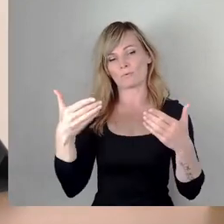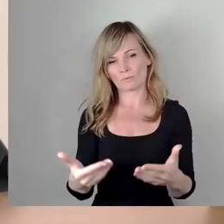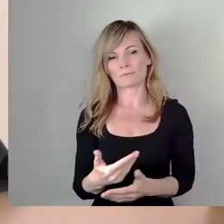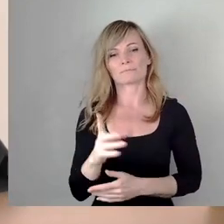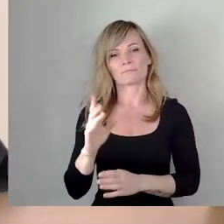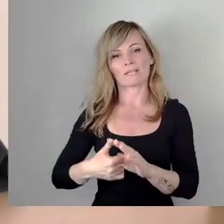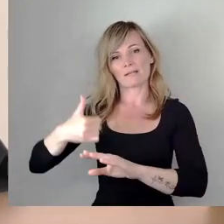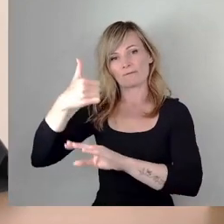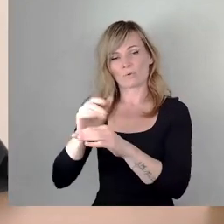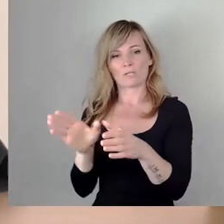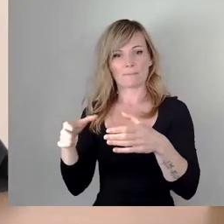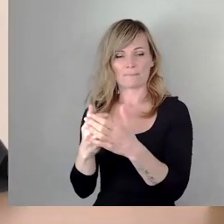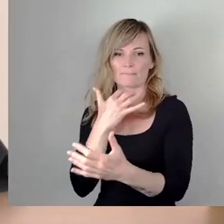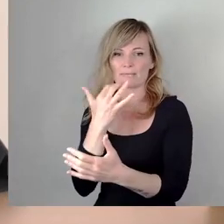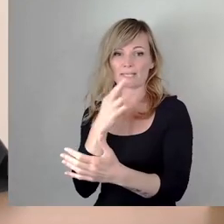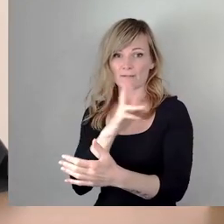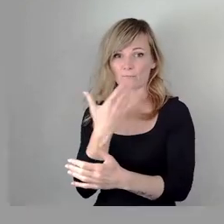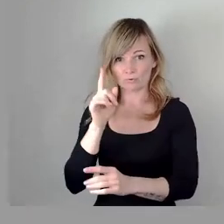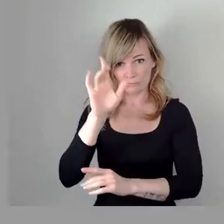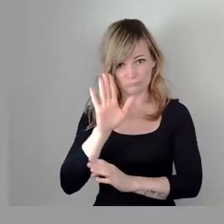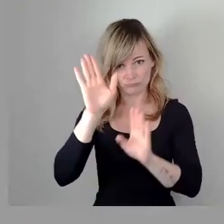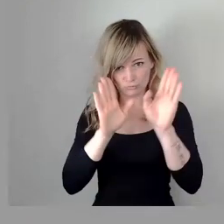Ausschussbericht. Wer zustimmen möchte, bitte jetzt um Stimmzeichen.